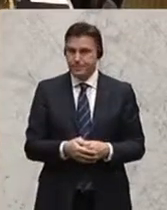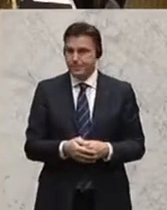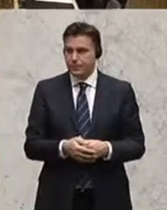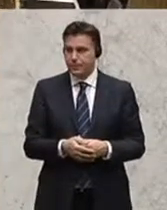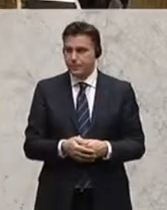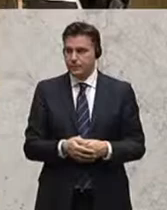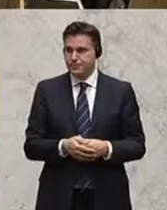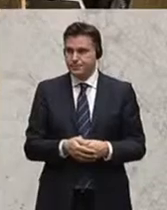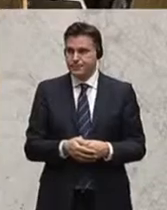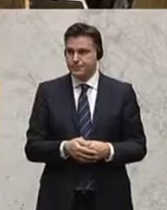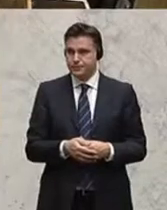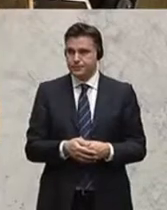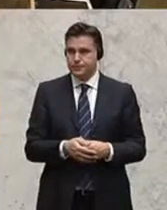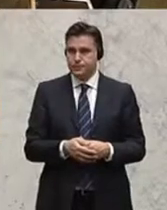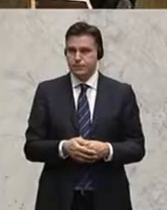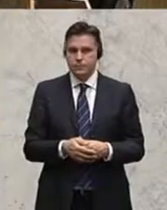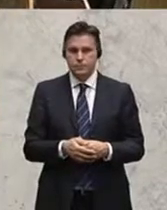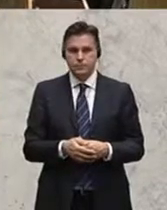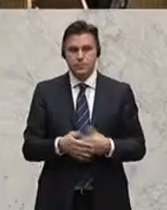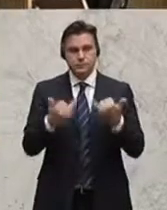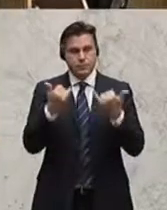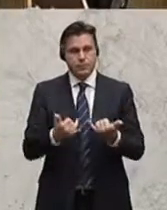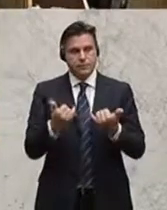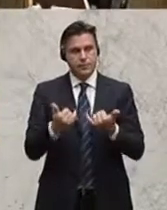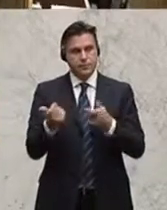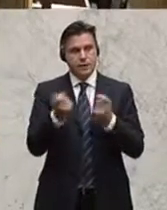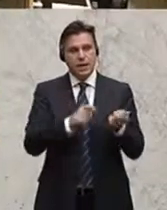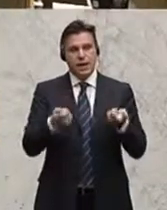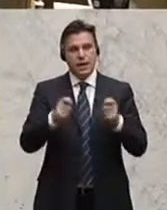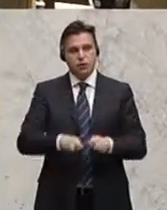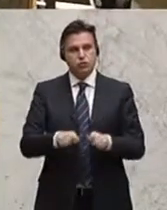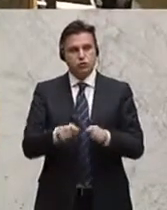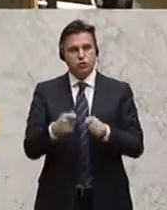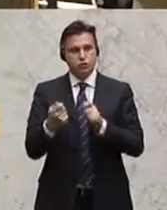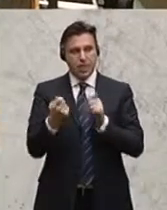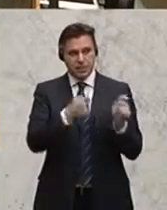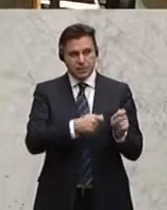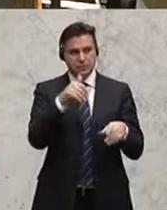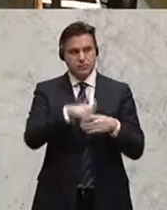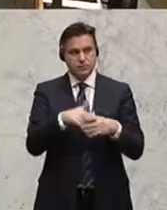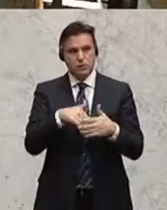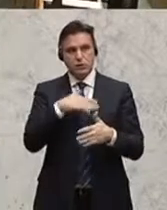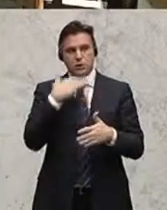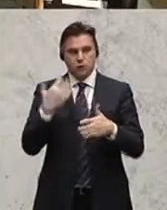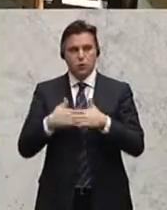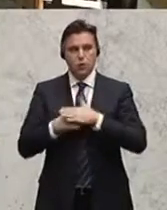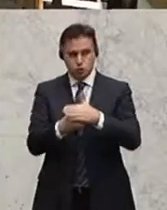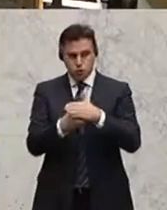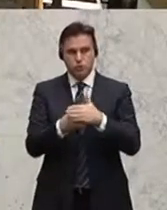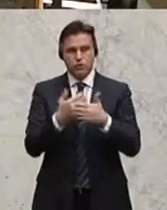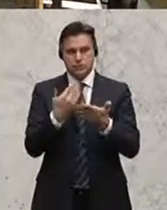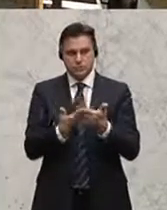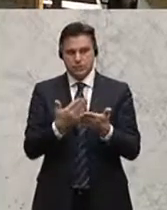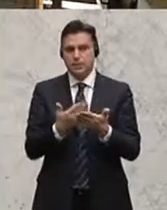Die Pensionsharmonisierung habe in vielen Bundesländern nicht stattgefunden, kritisiert Beate Meinl-Reisinger, Frauensprecherin der NEOS. Das